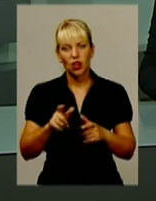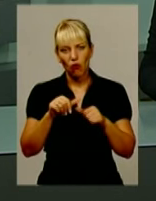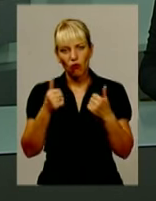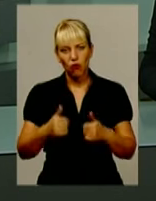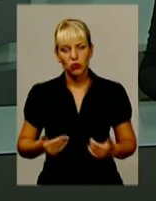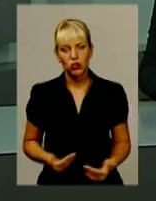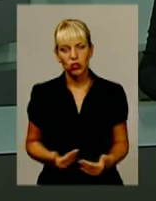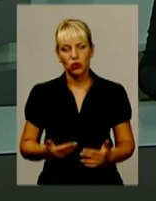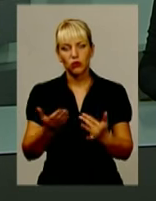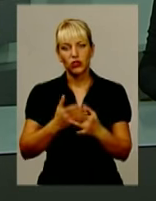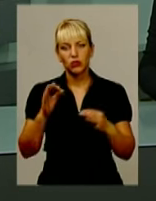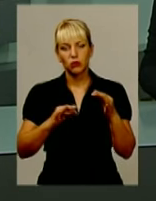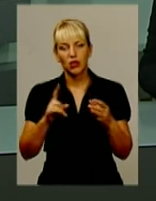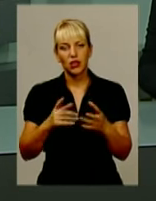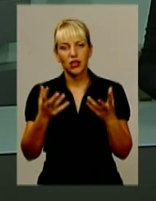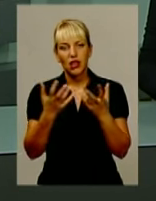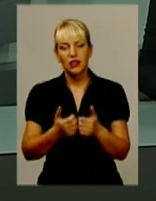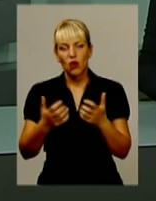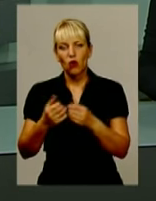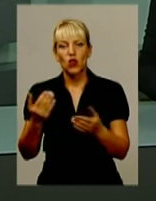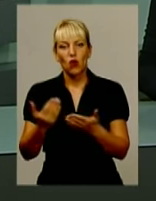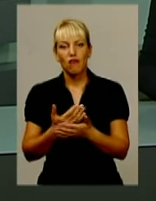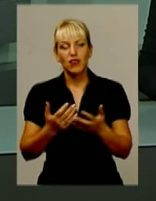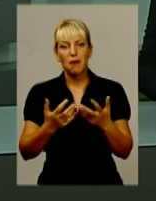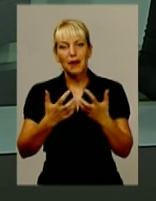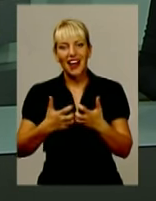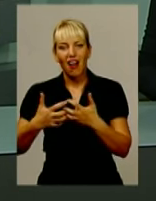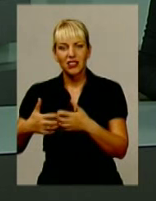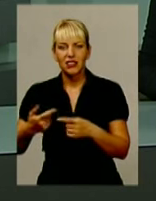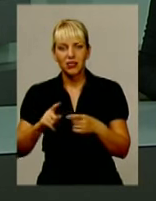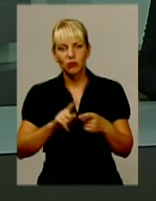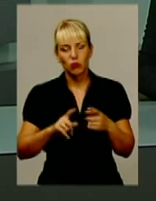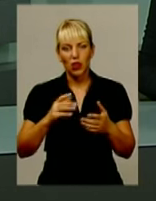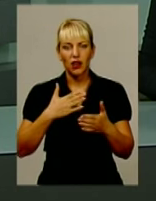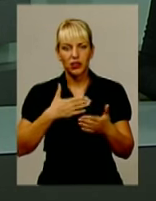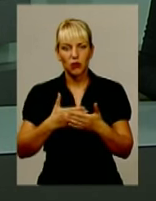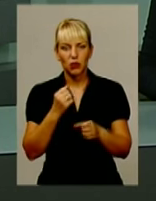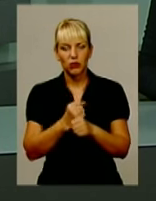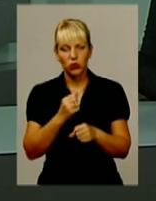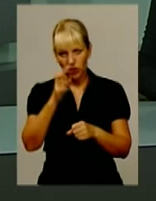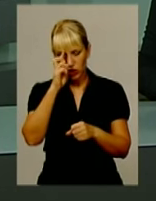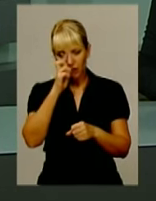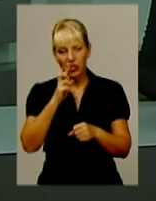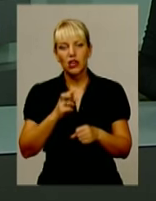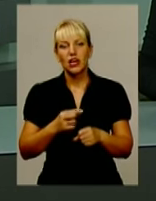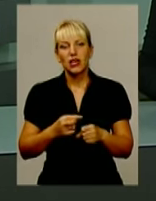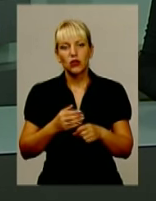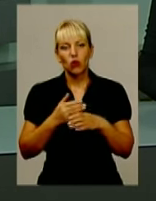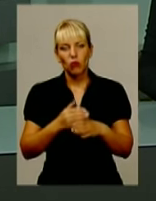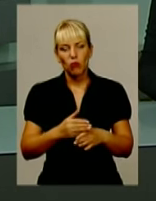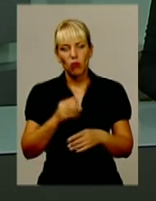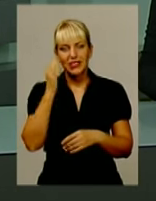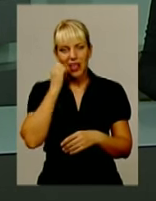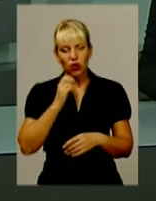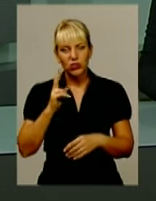субсидії, які нараховують за новим механізмом. Найактивніше державною допомогою користуються у Старокостянтинові та Шепетівці, а